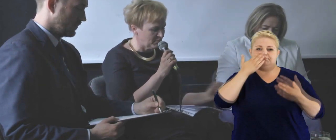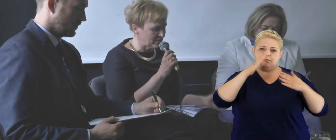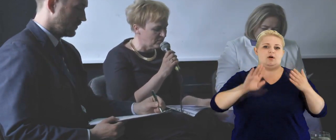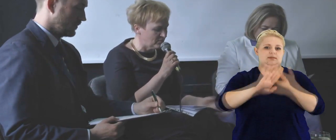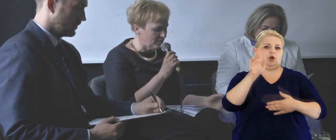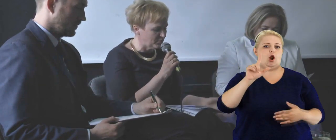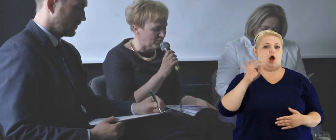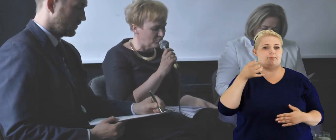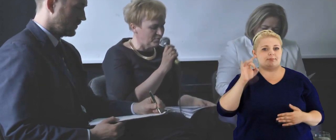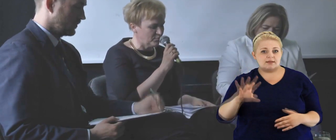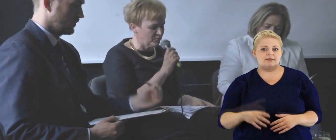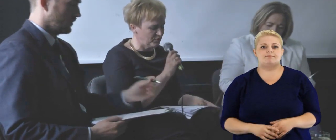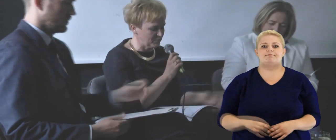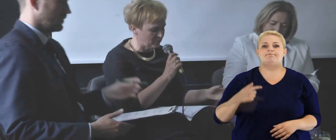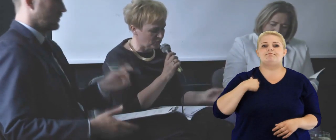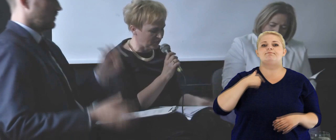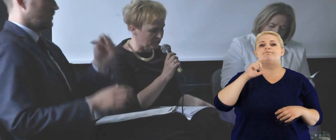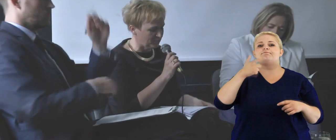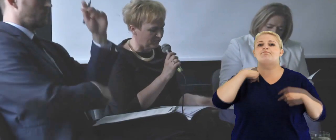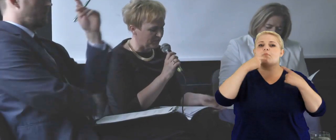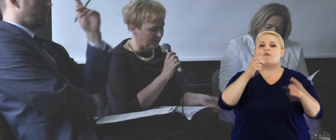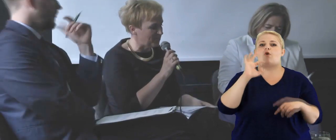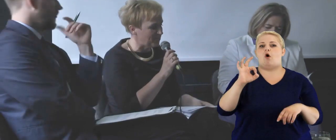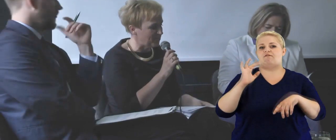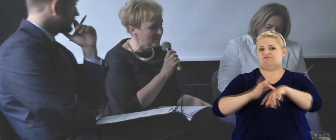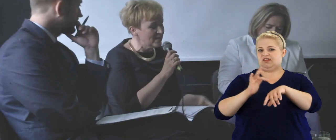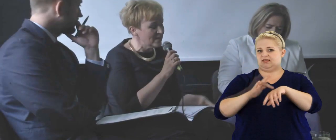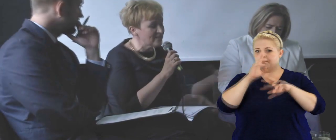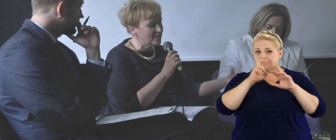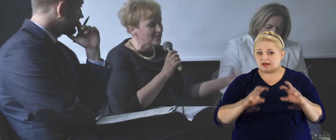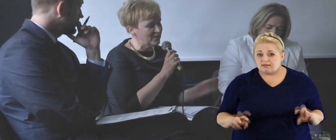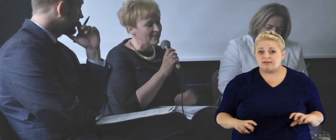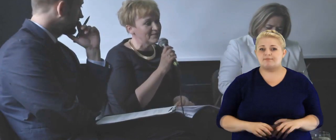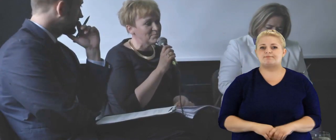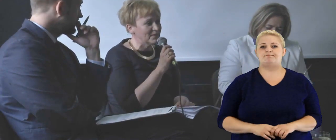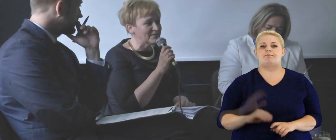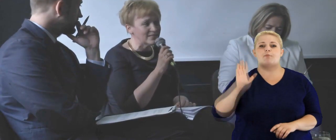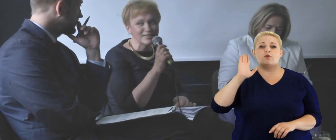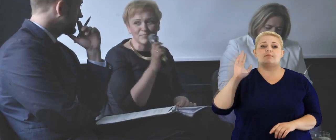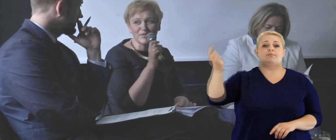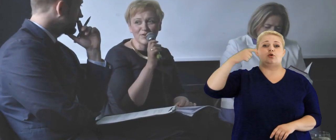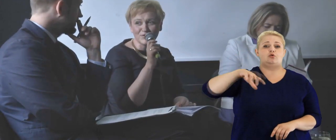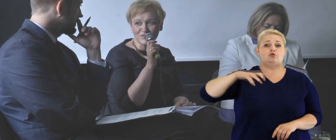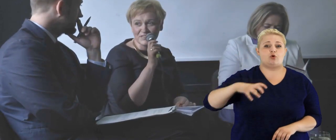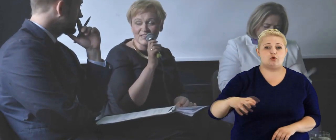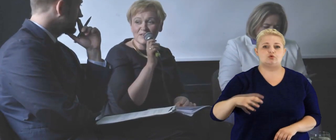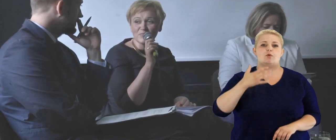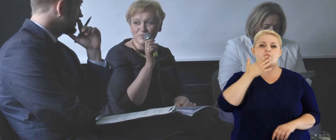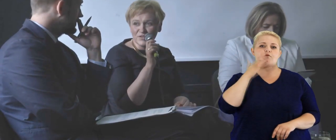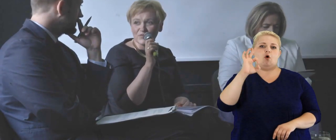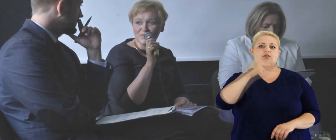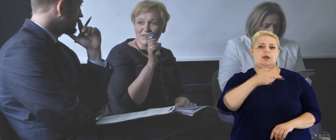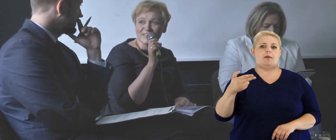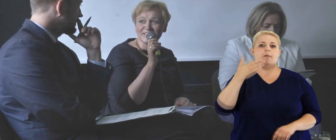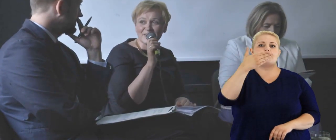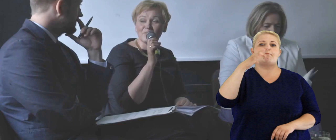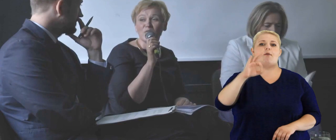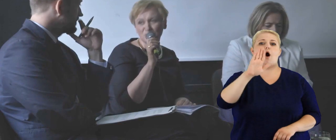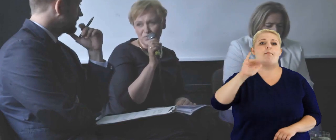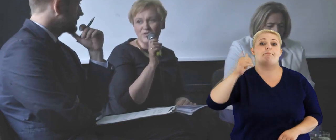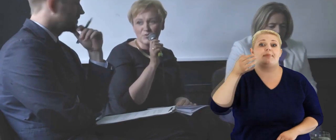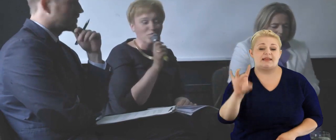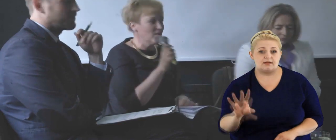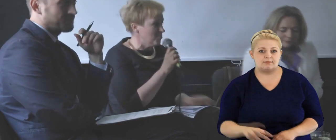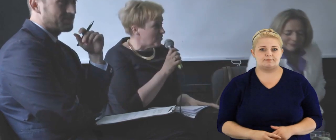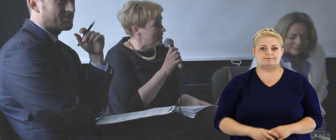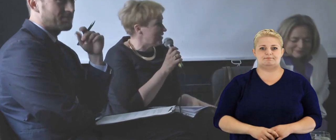my prezentowaliśmy lobbying, mówiliśmy coś o jakichś wynikach badań, a za chwilę następni goście mówili o tematyce